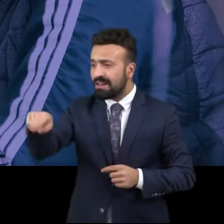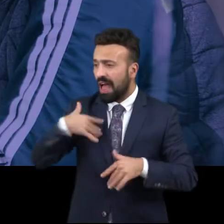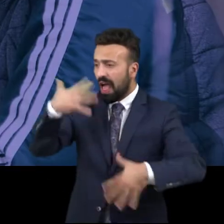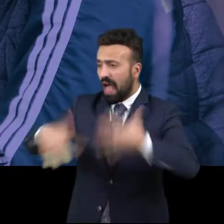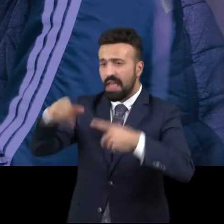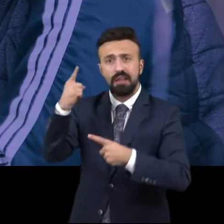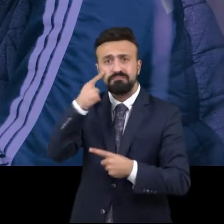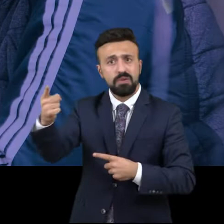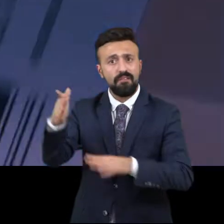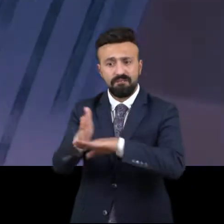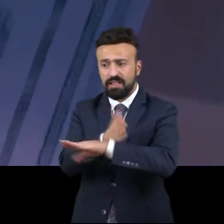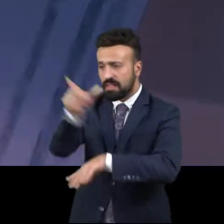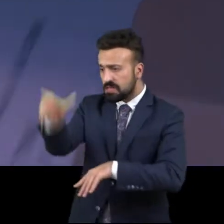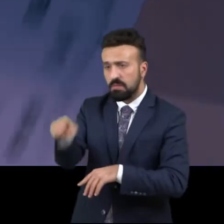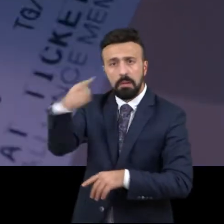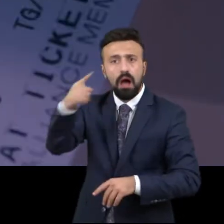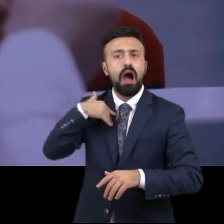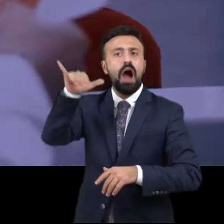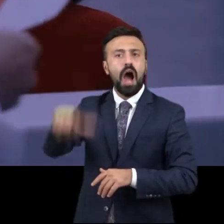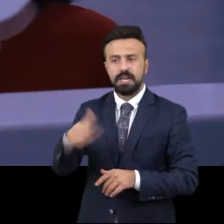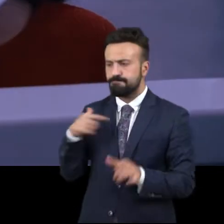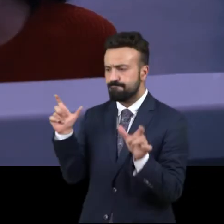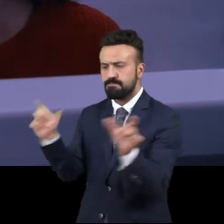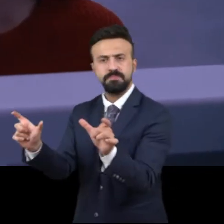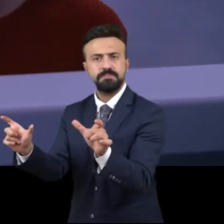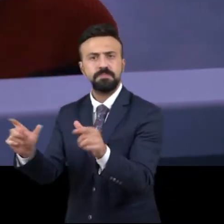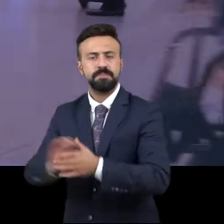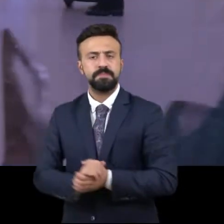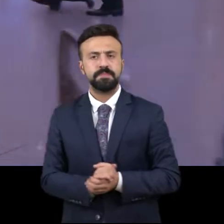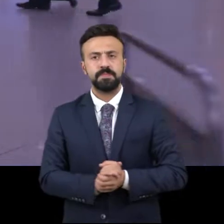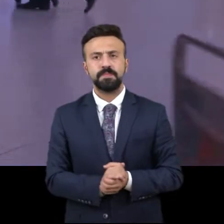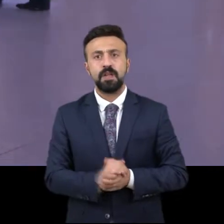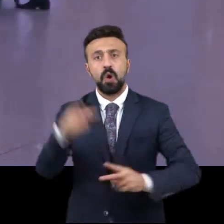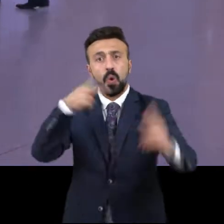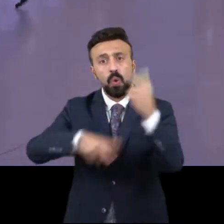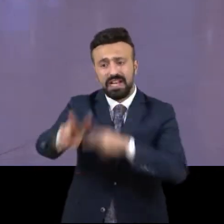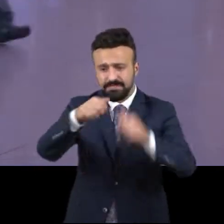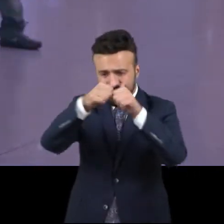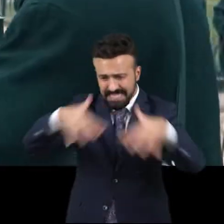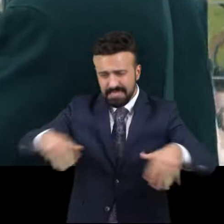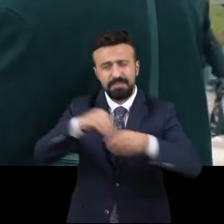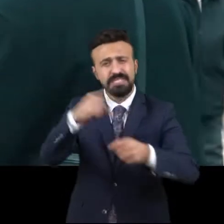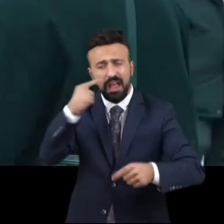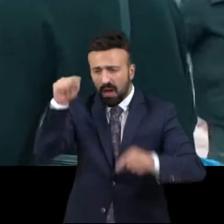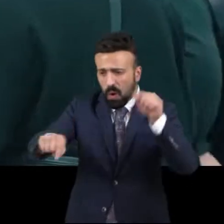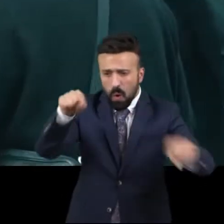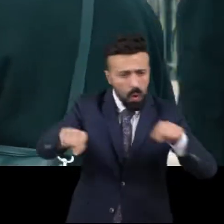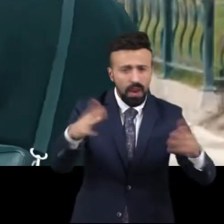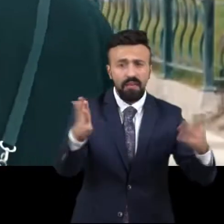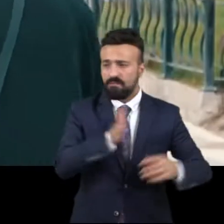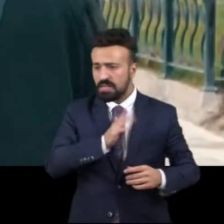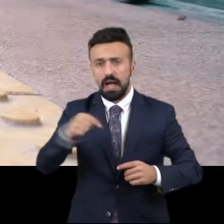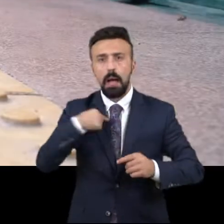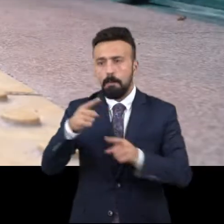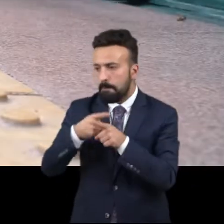hareket kabiliyeti kısıtlı vatandaşlarımızın haklarını koruyoruz. Ulaşım zincirinin tüm halkalarını